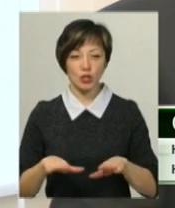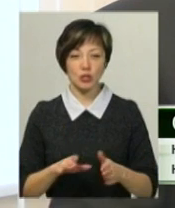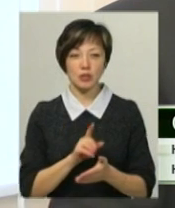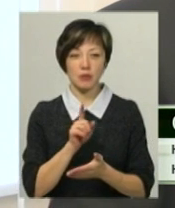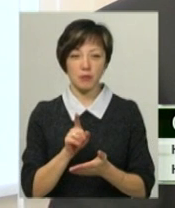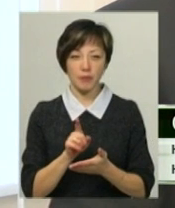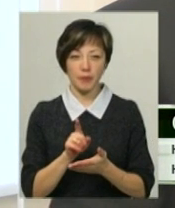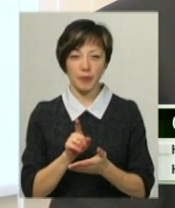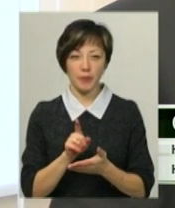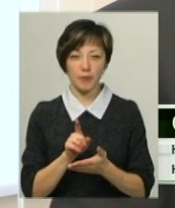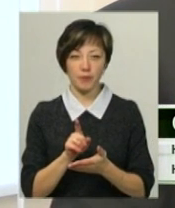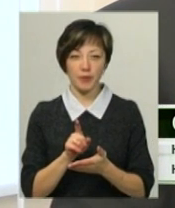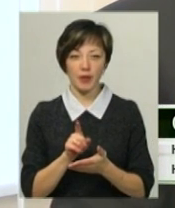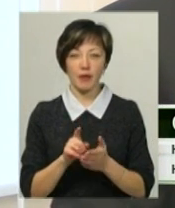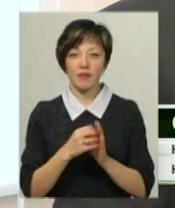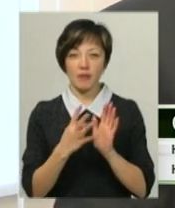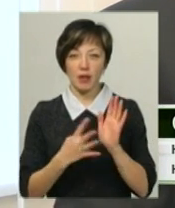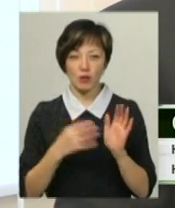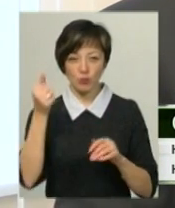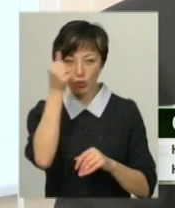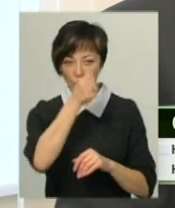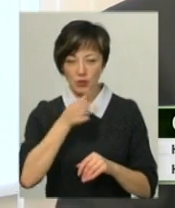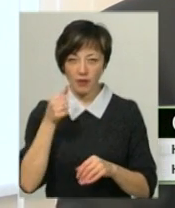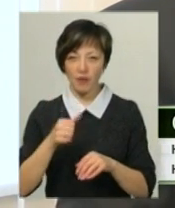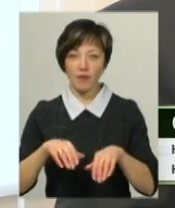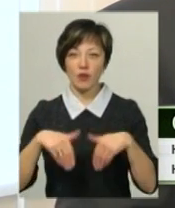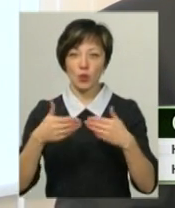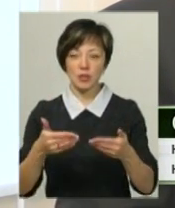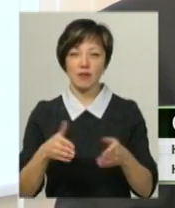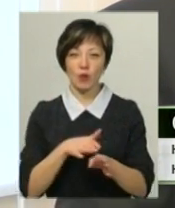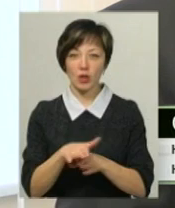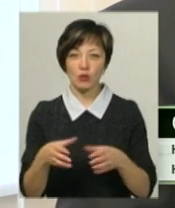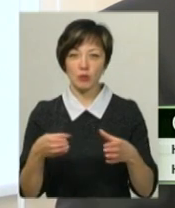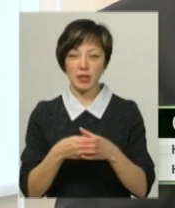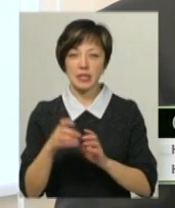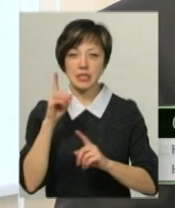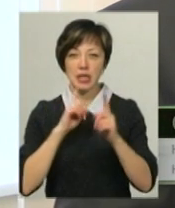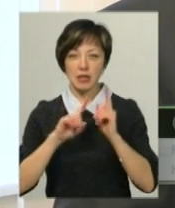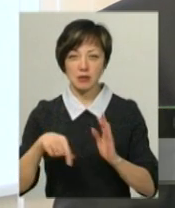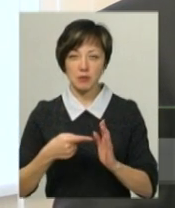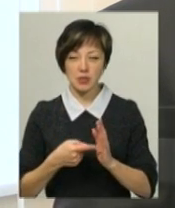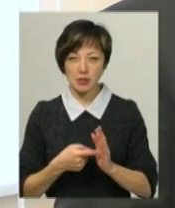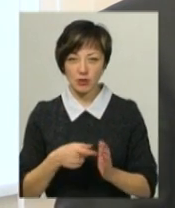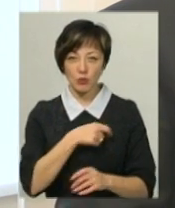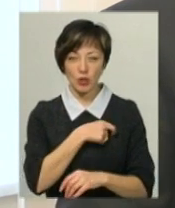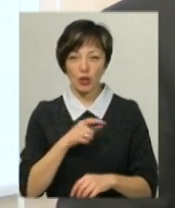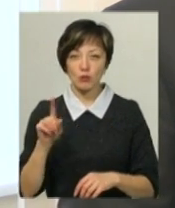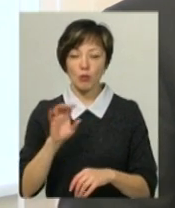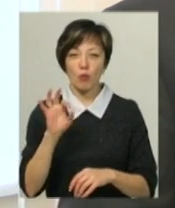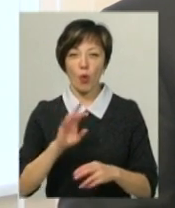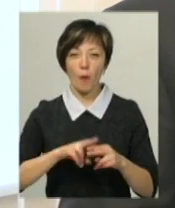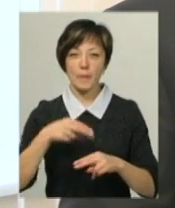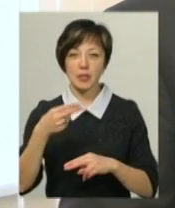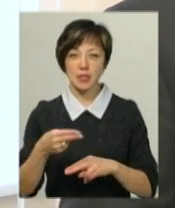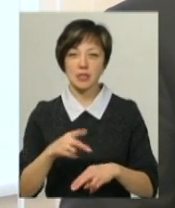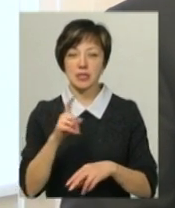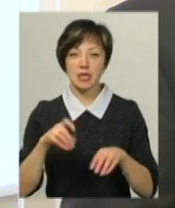в 19-му році виноситися на виконавчий комітет, сесії міської ради, щодо компенсації